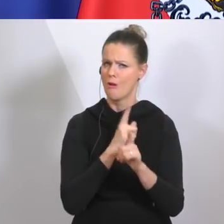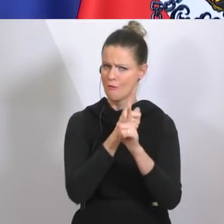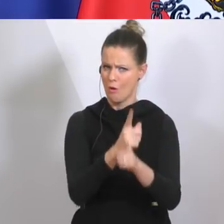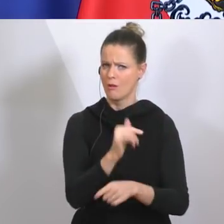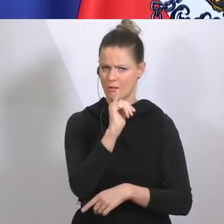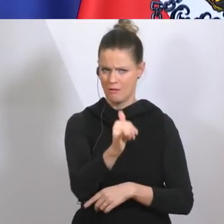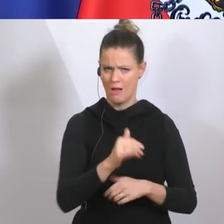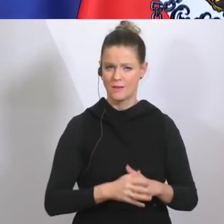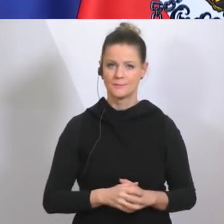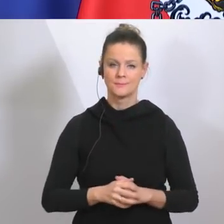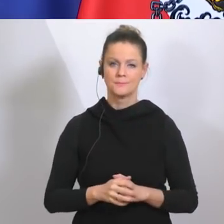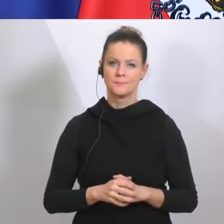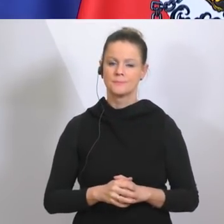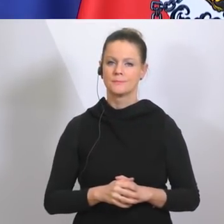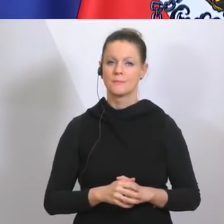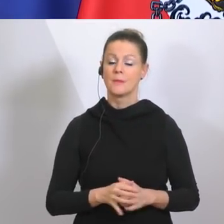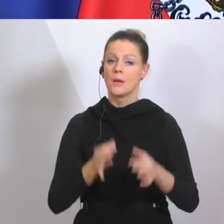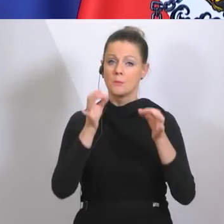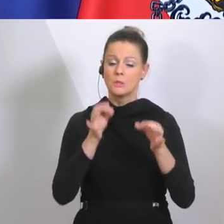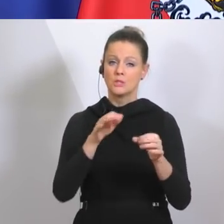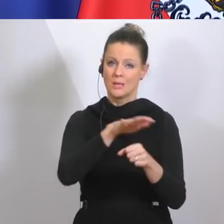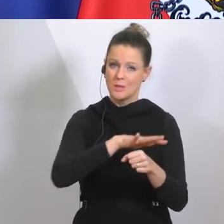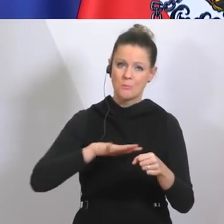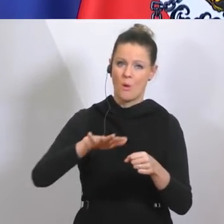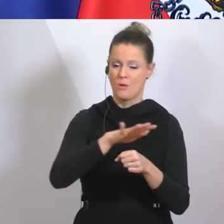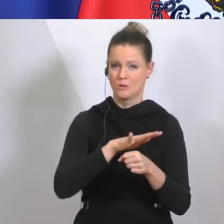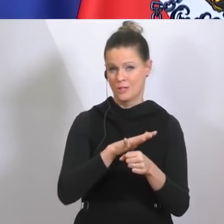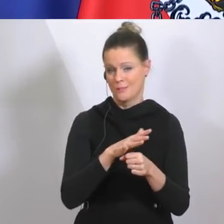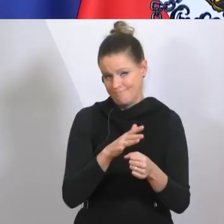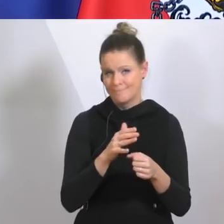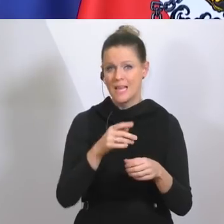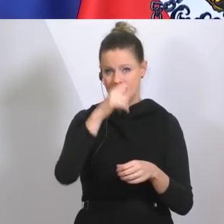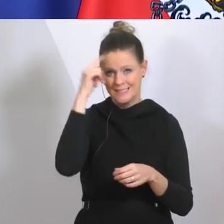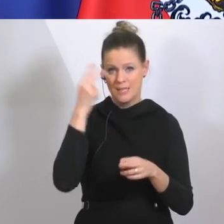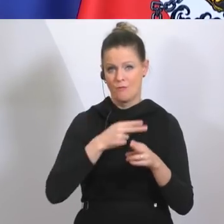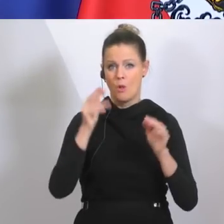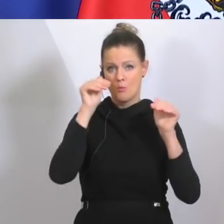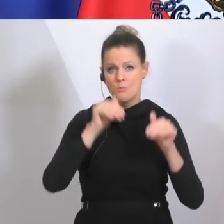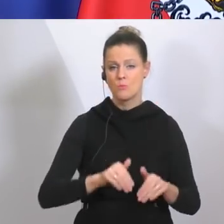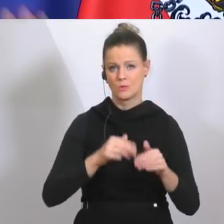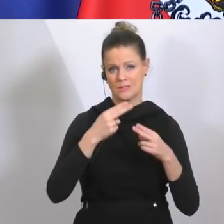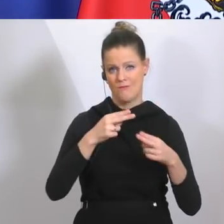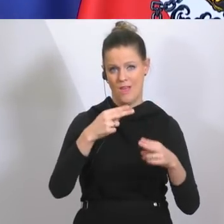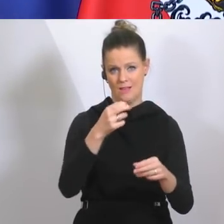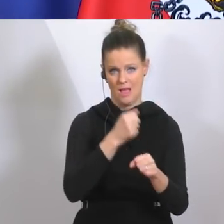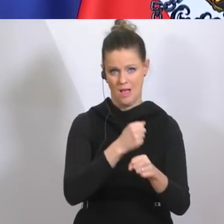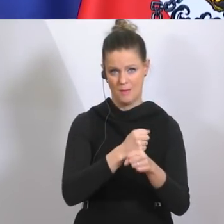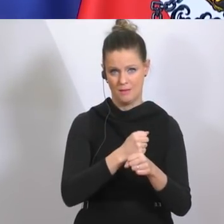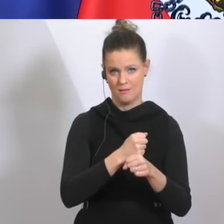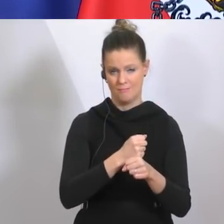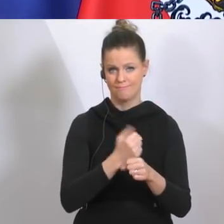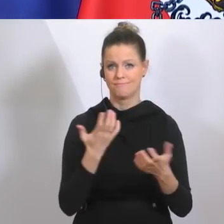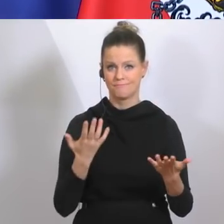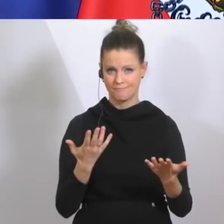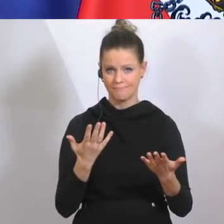und es muss in bestimmten Branchen sinnvollerweise weitergearbeitet werden, damit, wenn wir das auf Wochen,